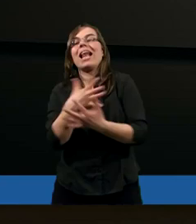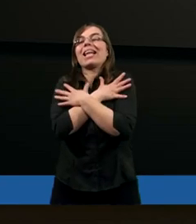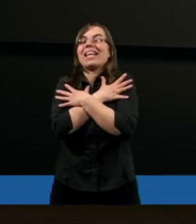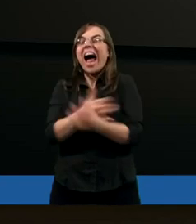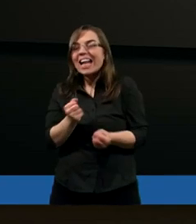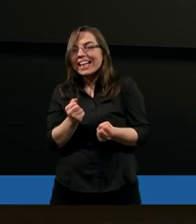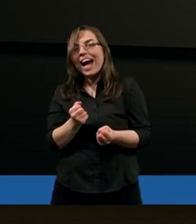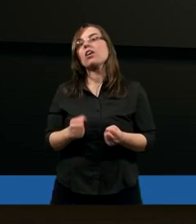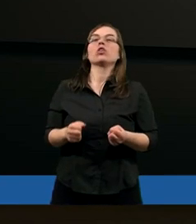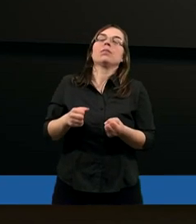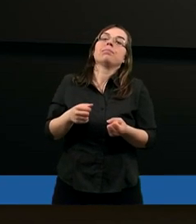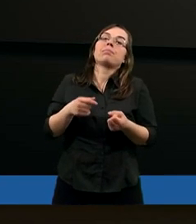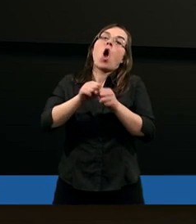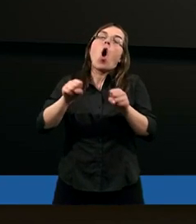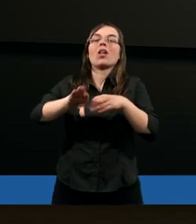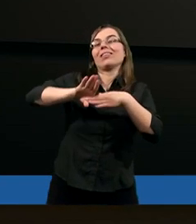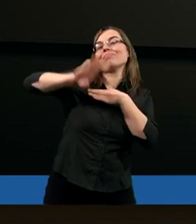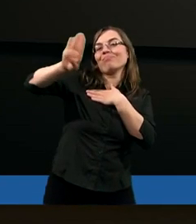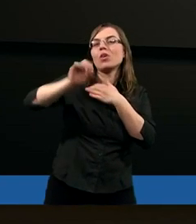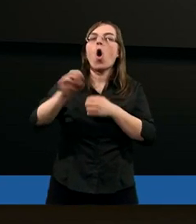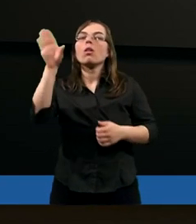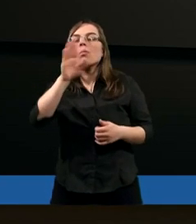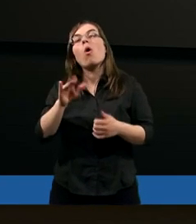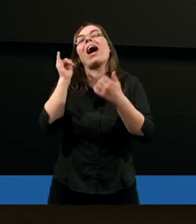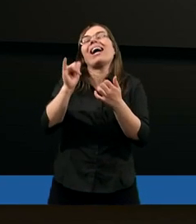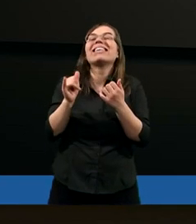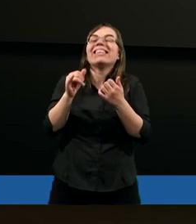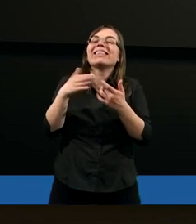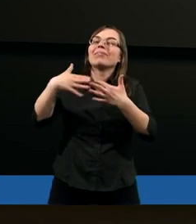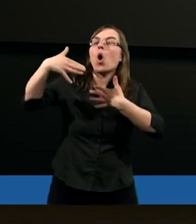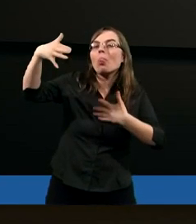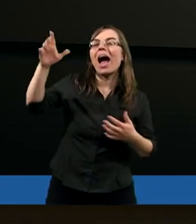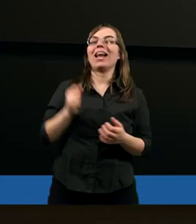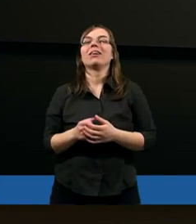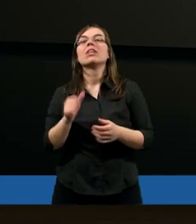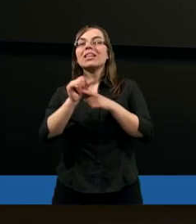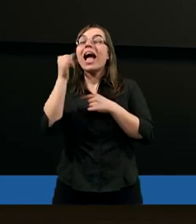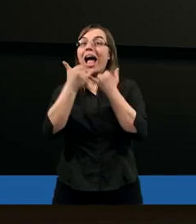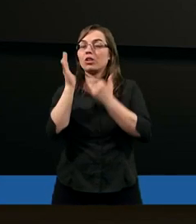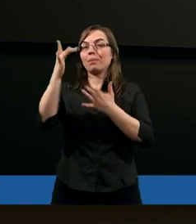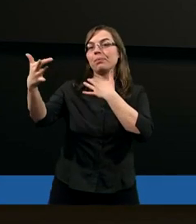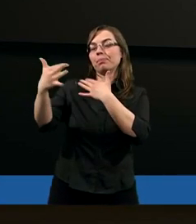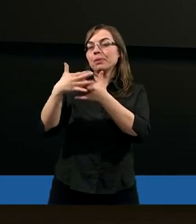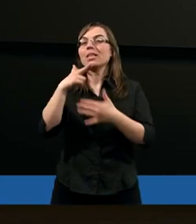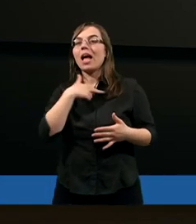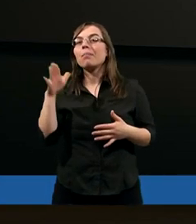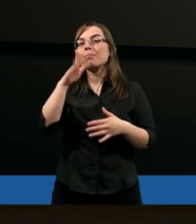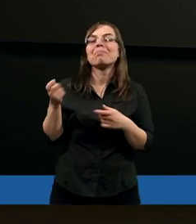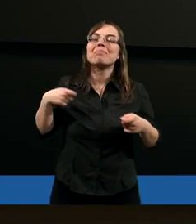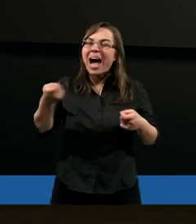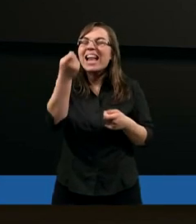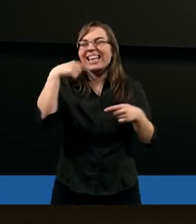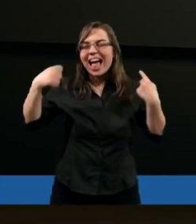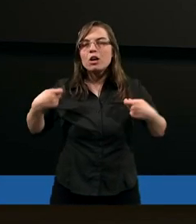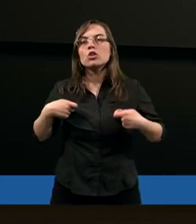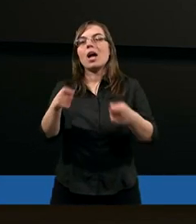przestraszyć, odseparować od Boga i pochłonąć. Ale jestem pewien, że kiedy będziemy blisko naszego arcypasterza, bo